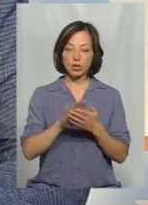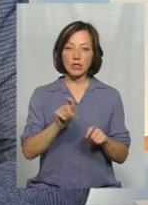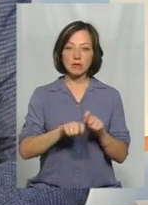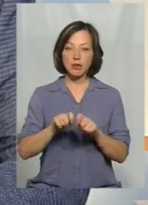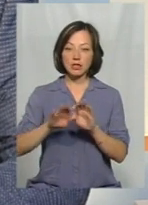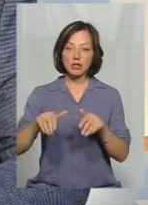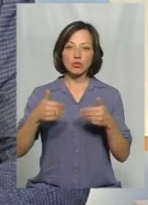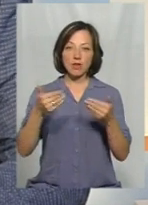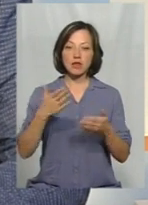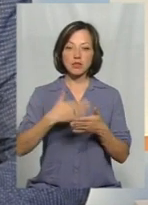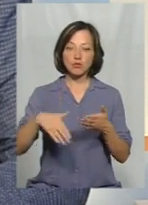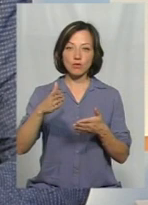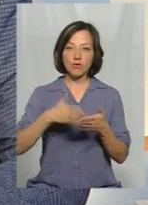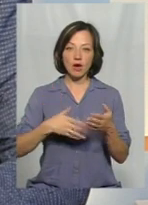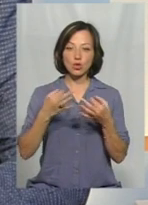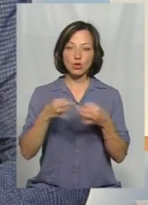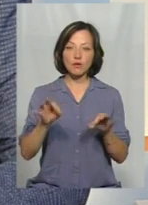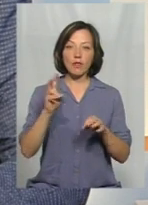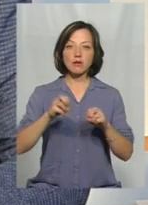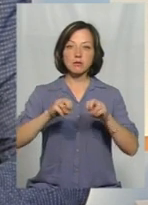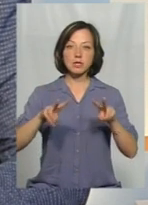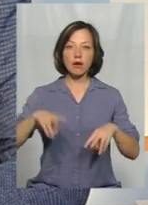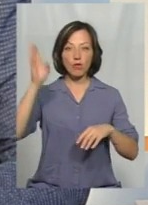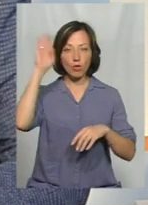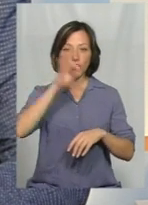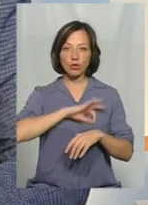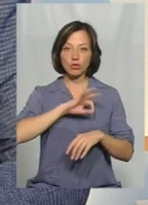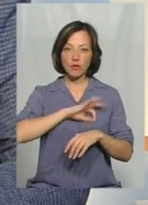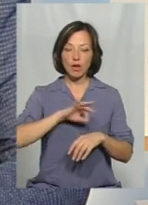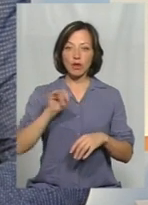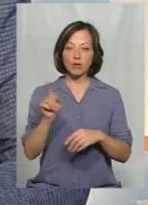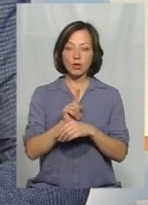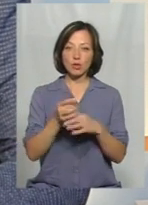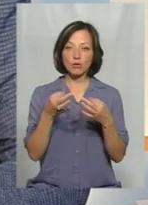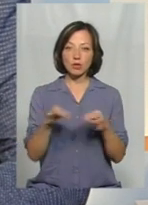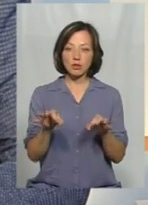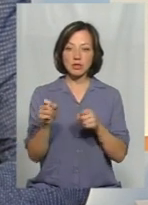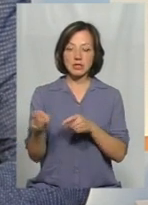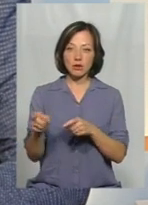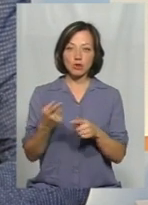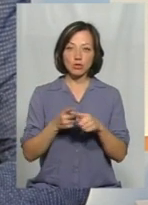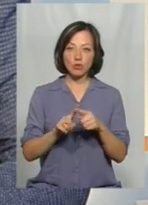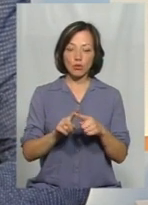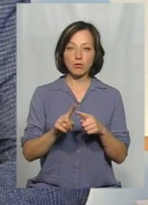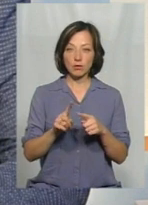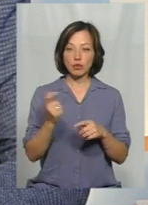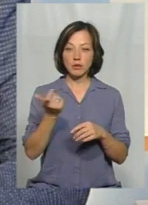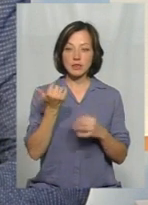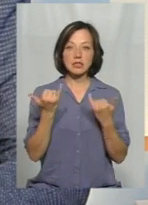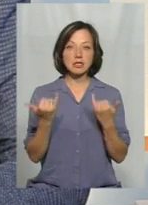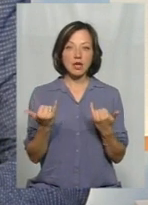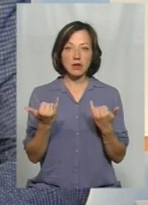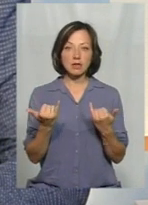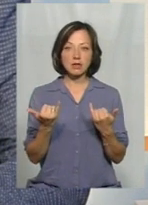ініціювала скасування дозволу на спеціальне використовування та нормативу органічно допустимого скиду. Для даного суб'єкту господарювання зараз